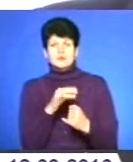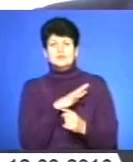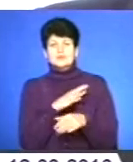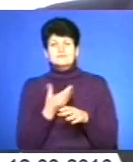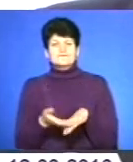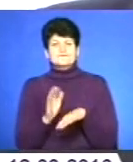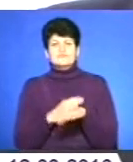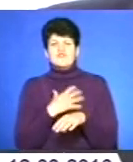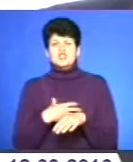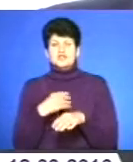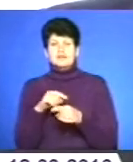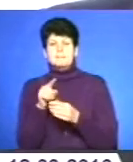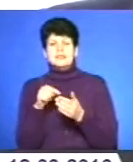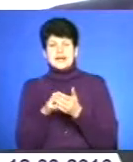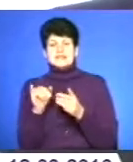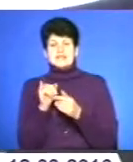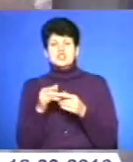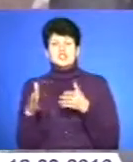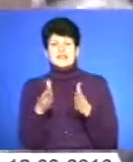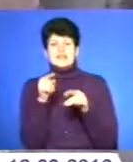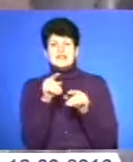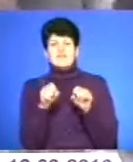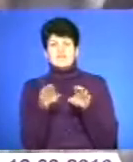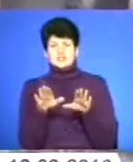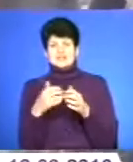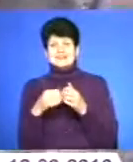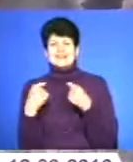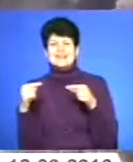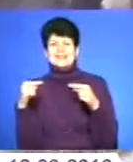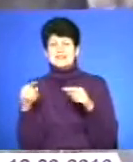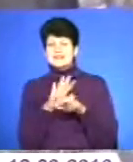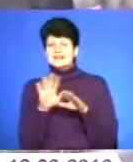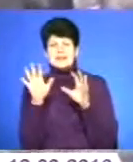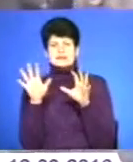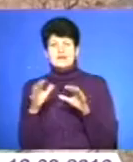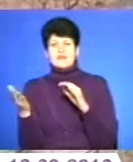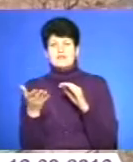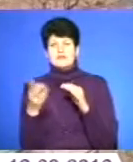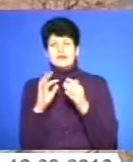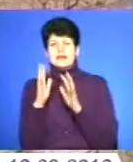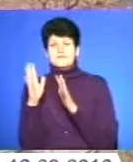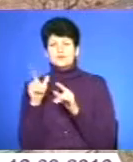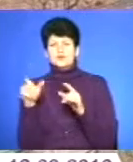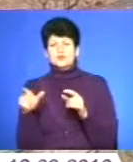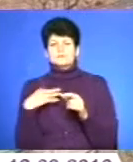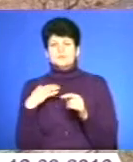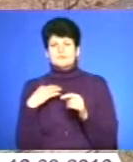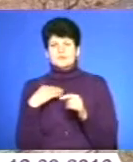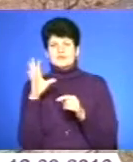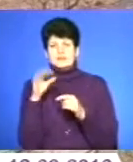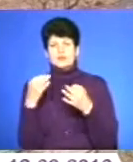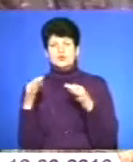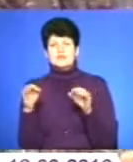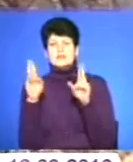болючіших питаннях та намітили шляхи їх вирішення. Серед інших – це незаконна вирубка лісу. Люди нехтують усіма дозволами та